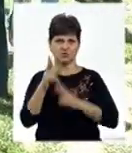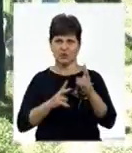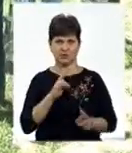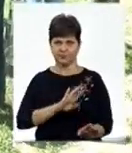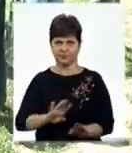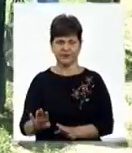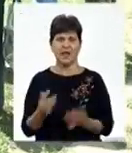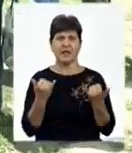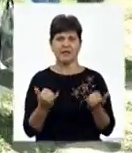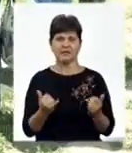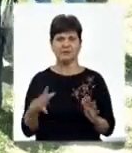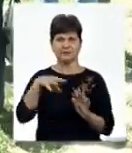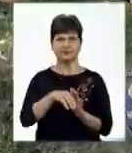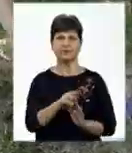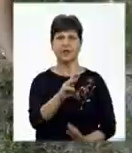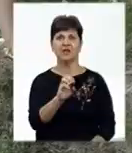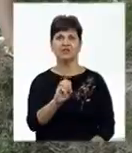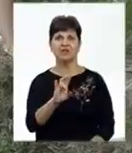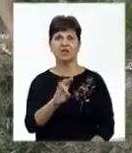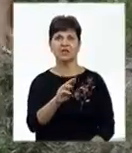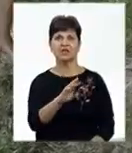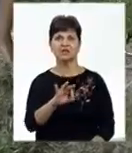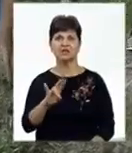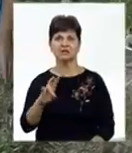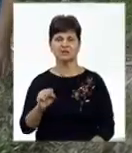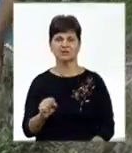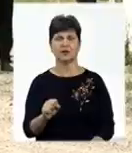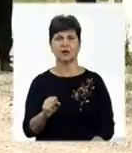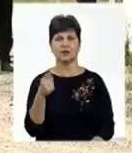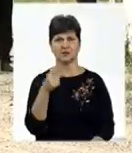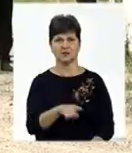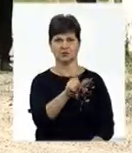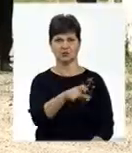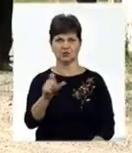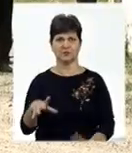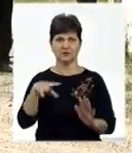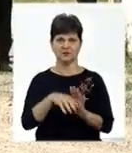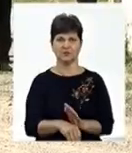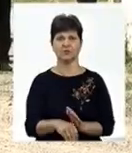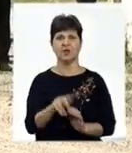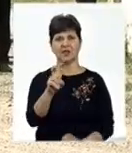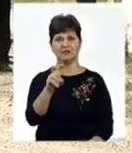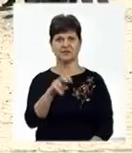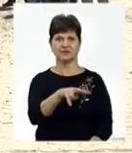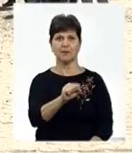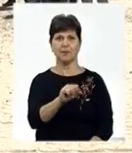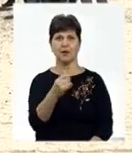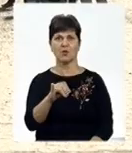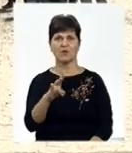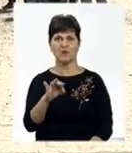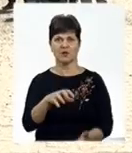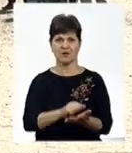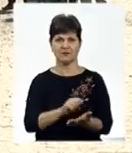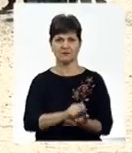На сьогодні до складу Шершнівської сільської ради входить близько тисячі осіб. З них 200 пайовиків. Артур Колесник, Андрій Сулима,